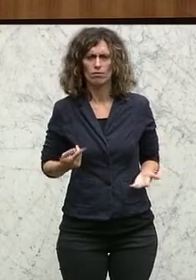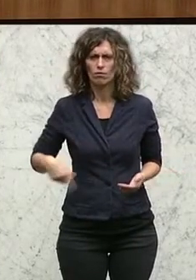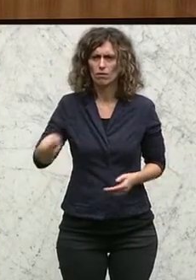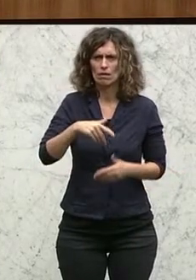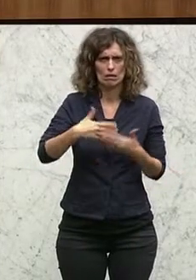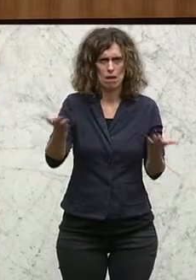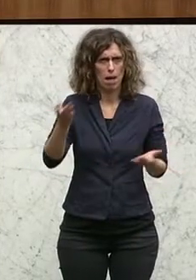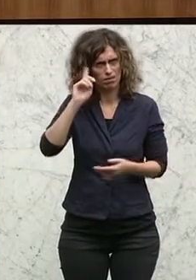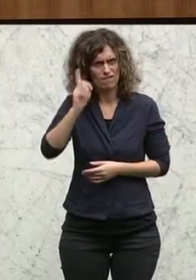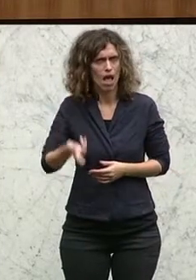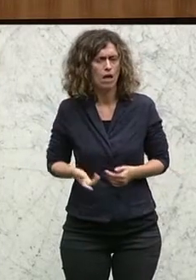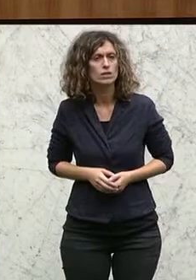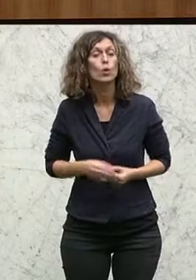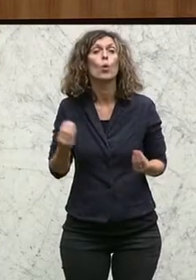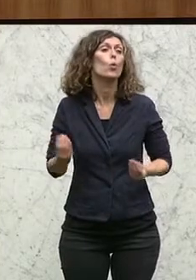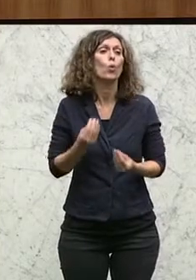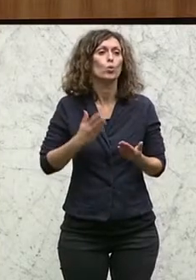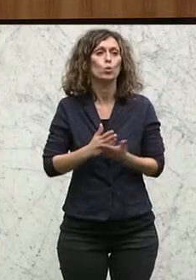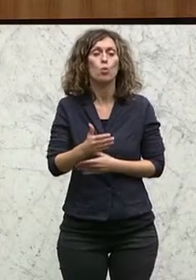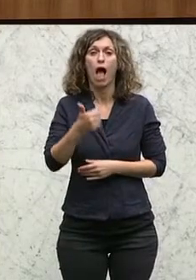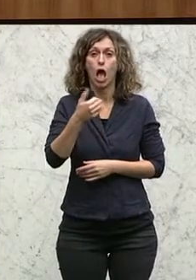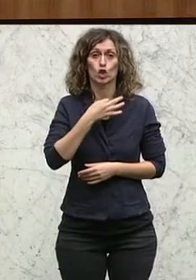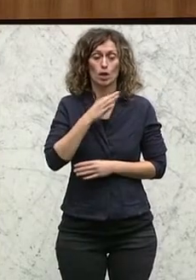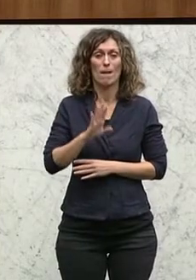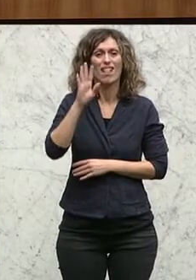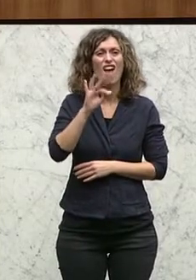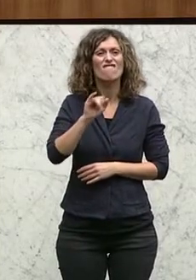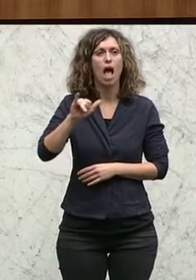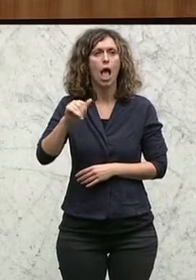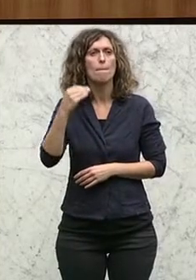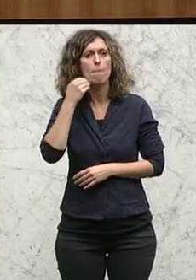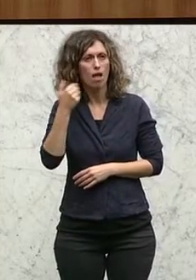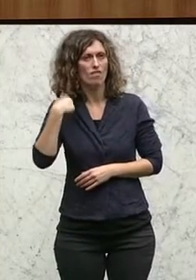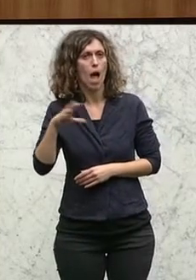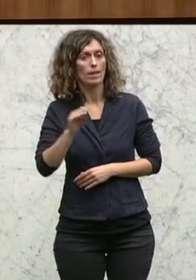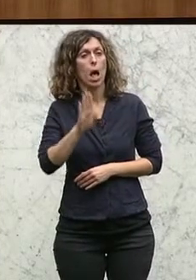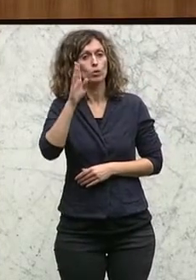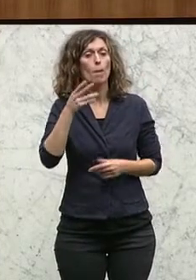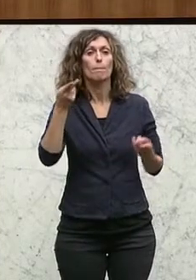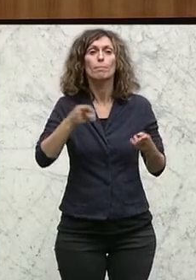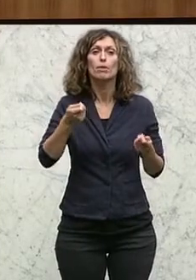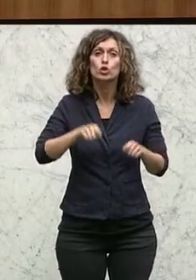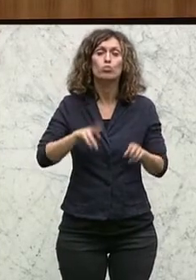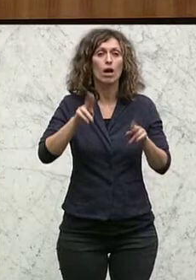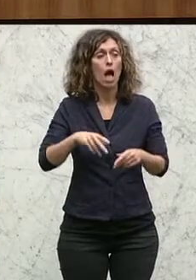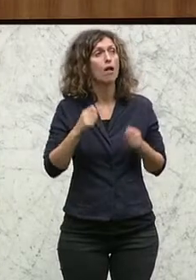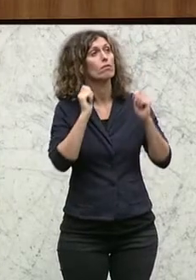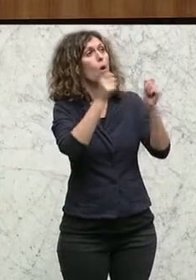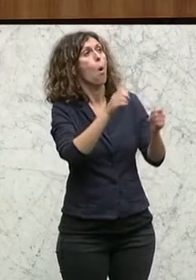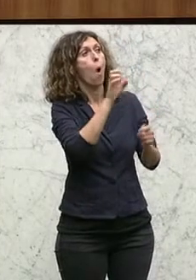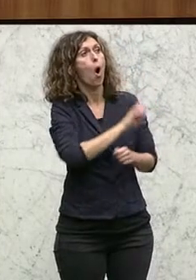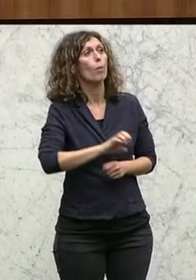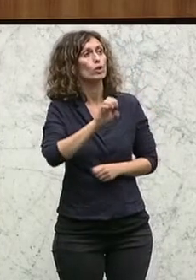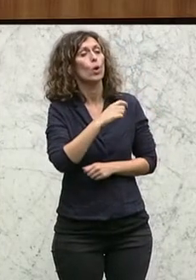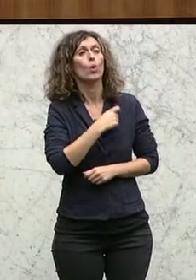beantworten, weil wir haben durch die Einstimmigkeit, weil man hat mitgestimmt, des Beschlusses des Rates an die Europäische Kommission,